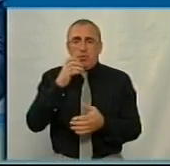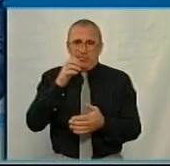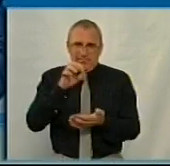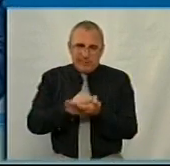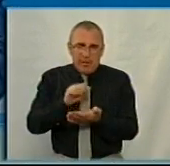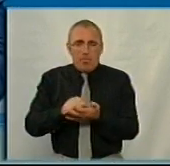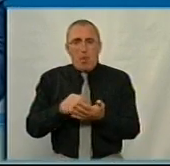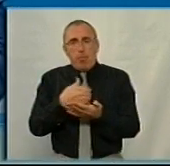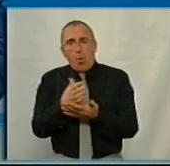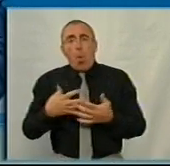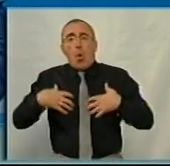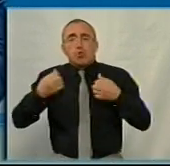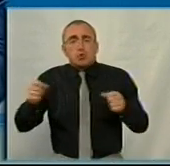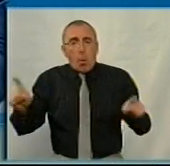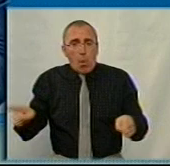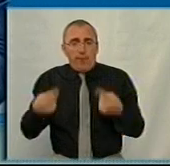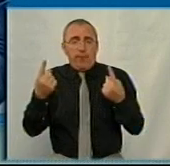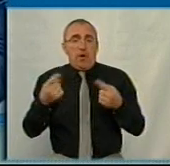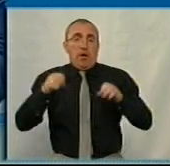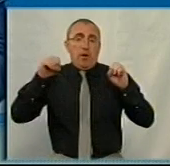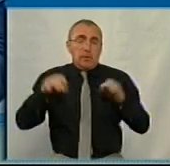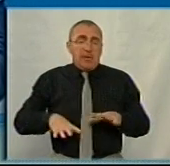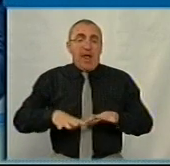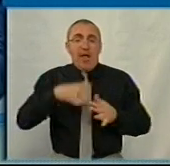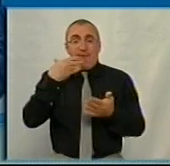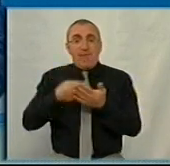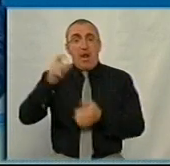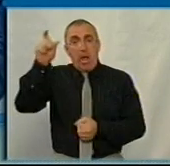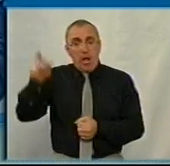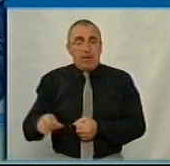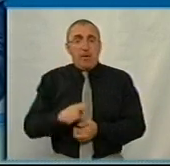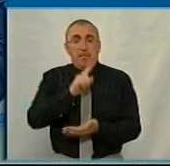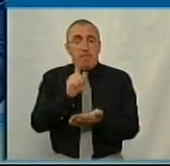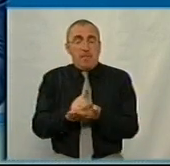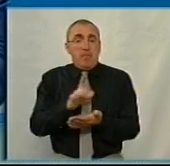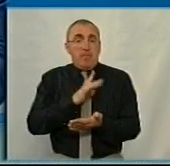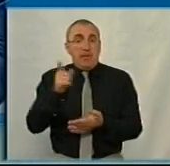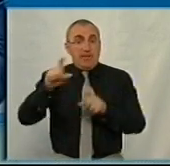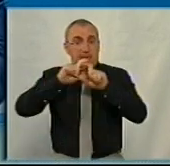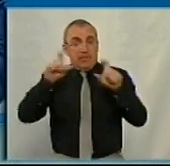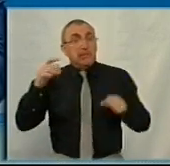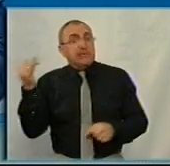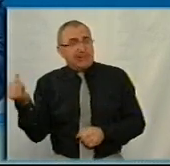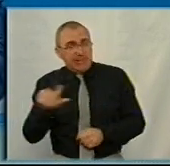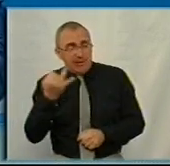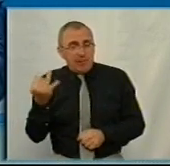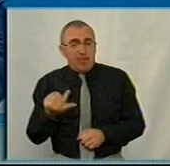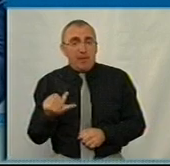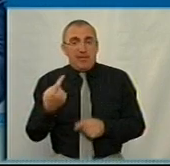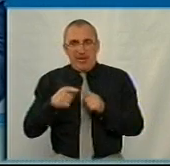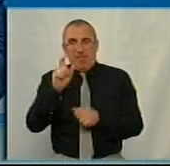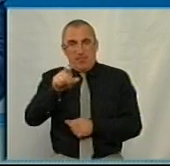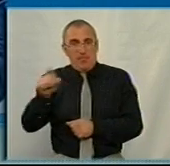оздоровлення, то ми сьогодні говоримо, що рішення власника має бути про те, що якщо цей заклад цікавий, певним